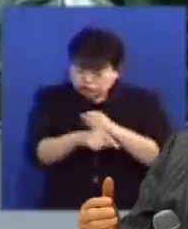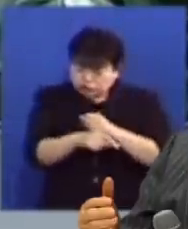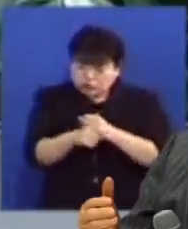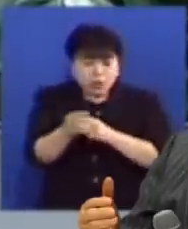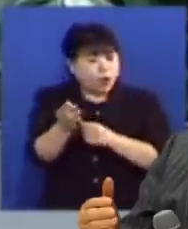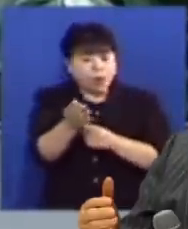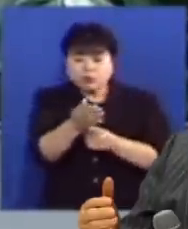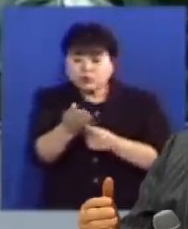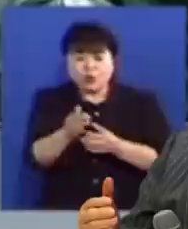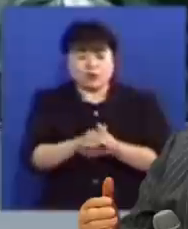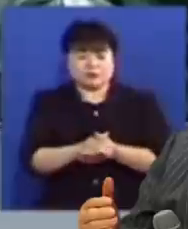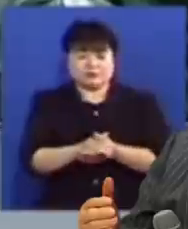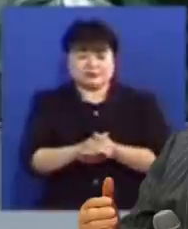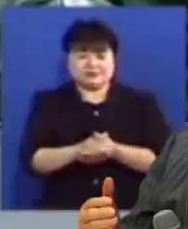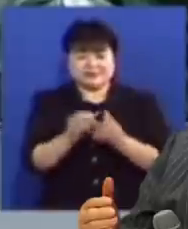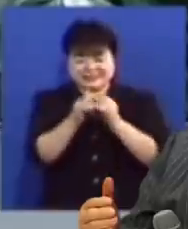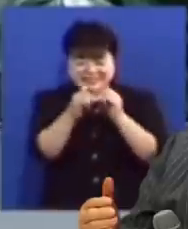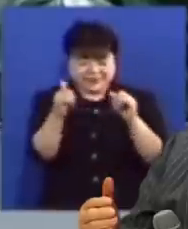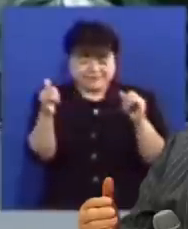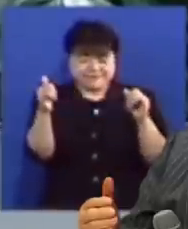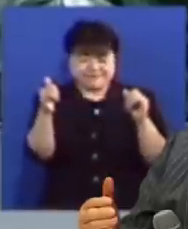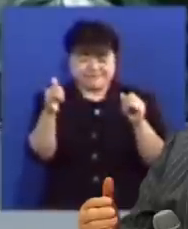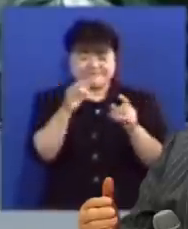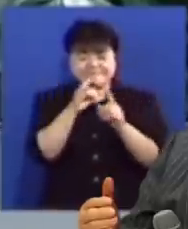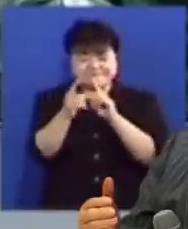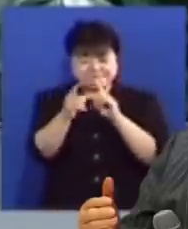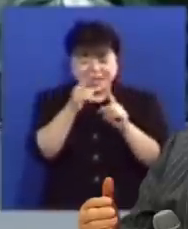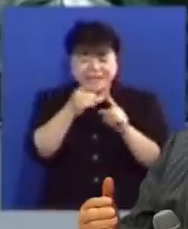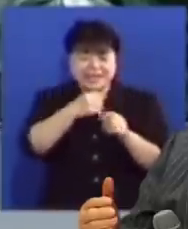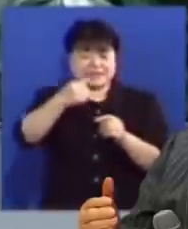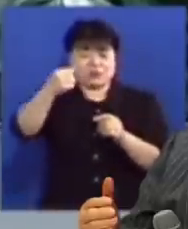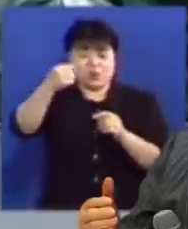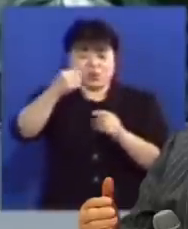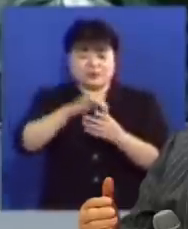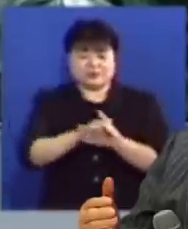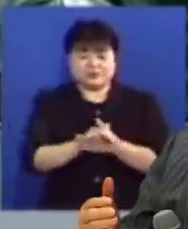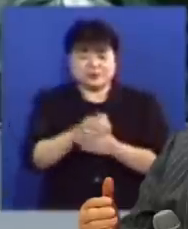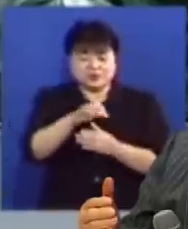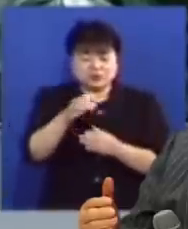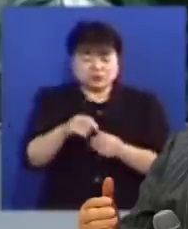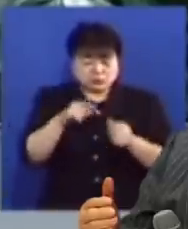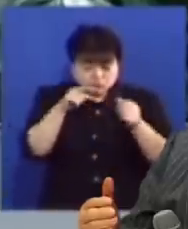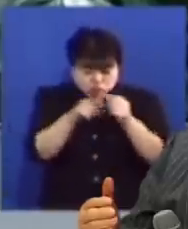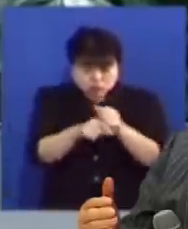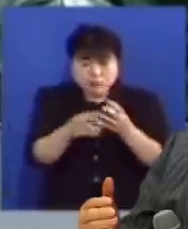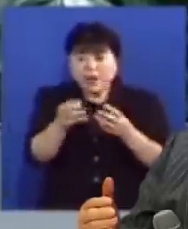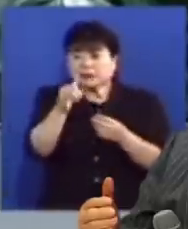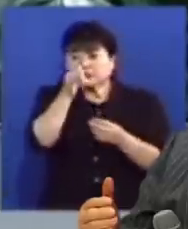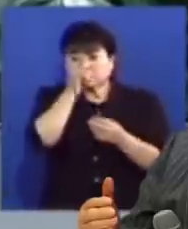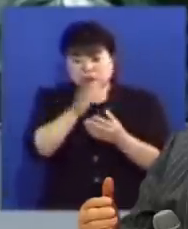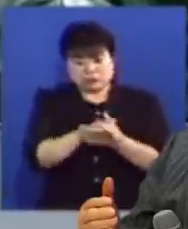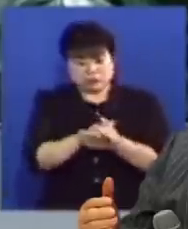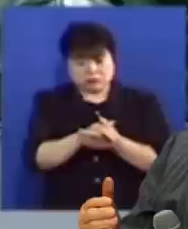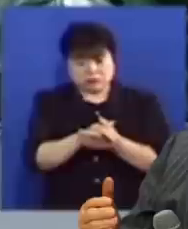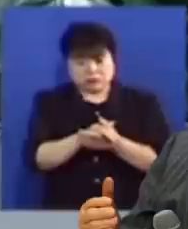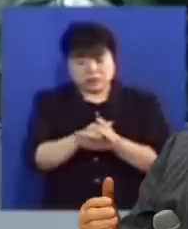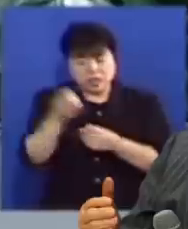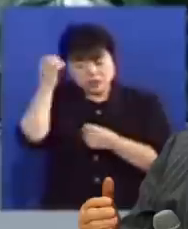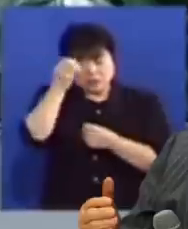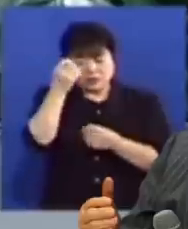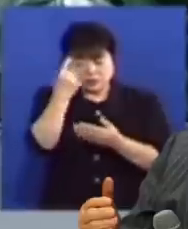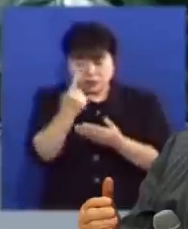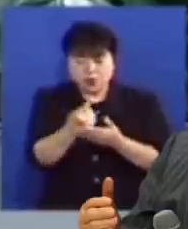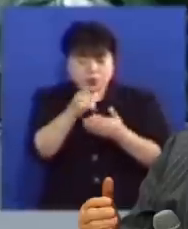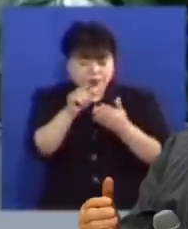하지 않습니다 사람이 말로서 이웃을 죽이는 일이 많지 않습니까 성령이